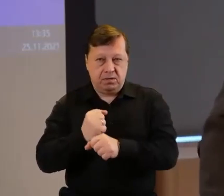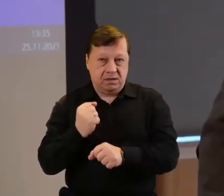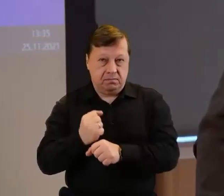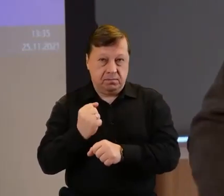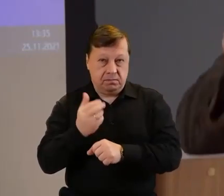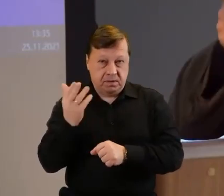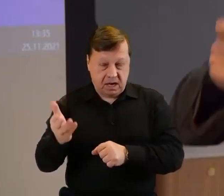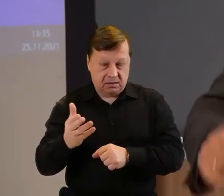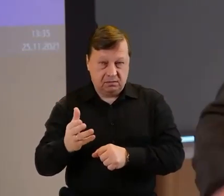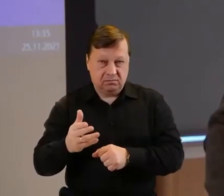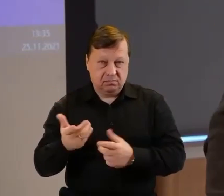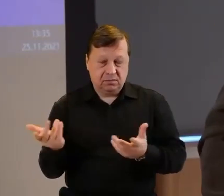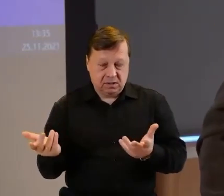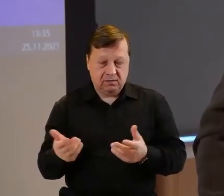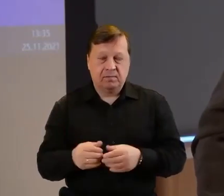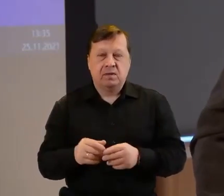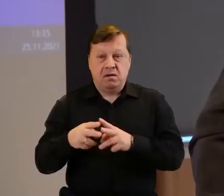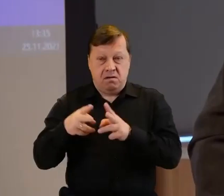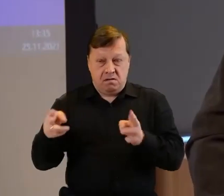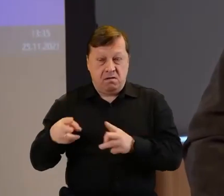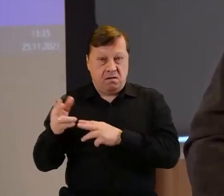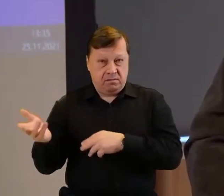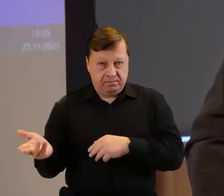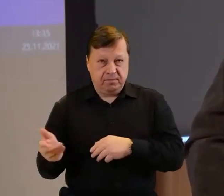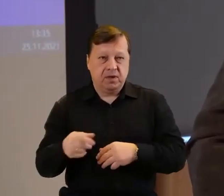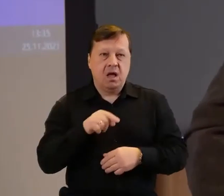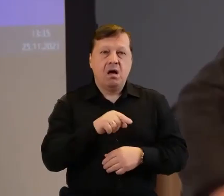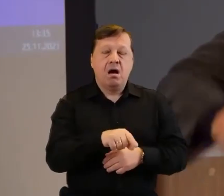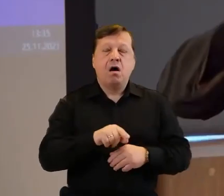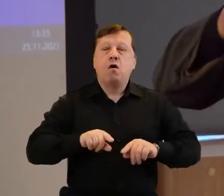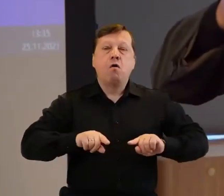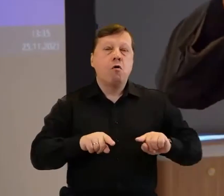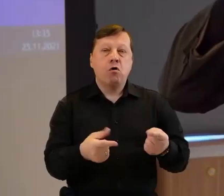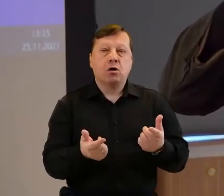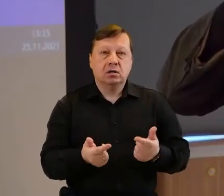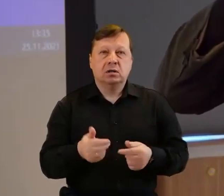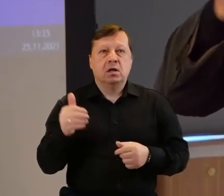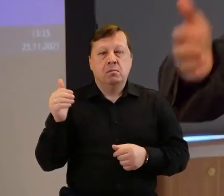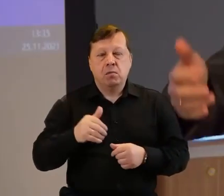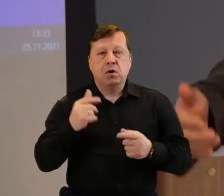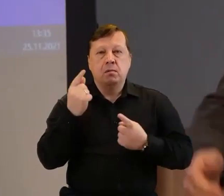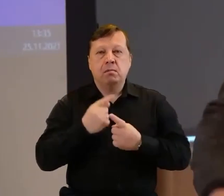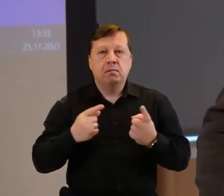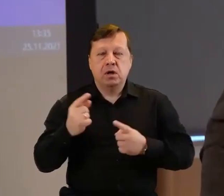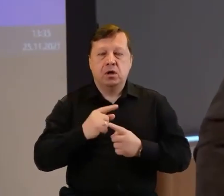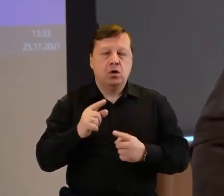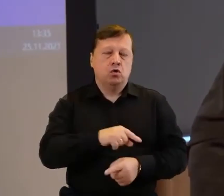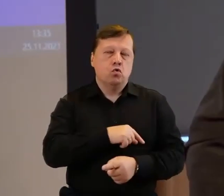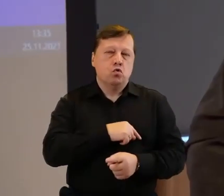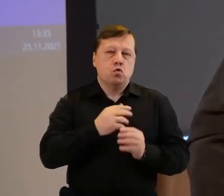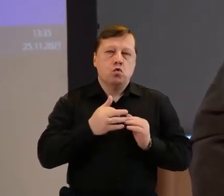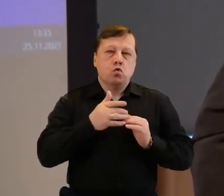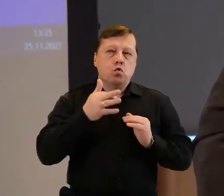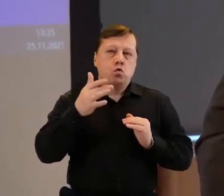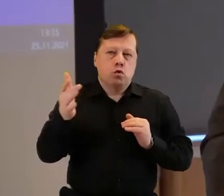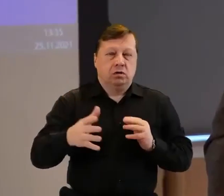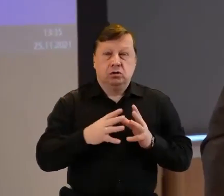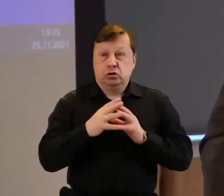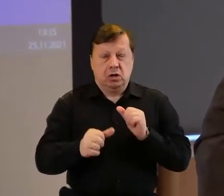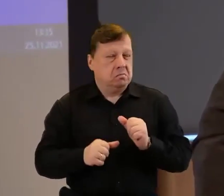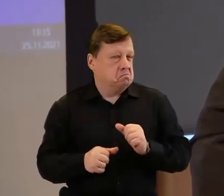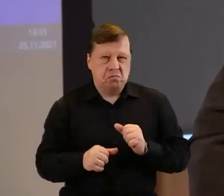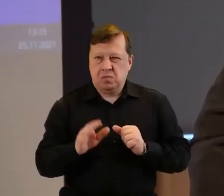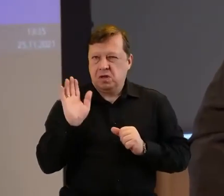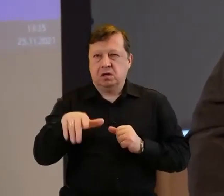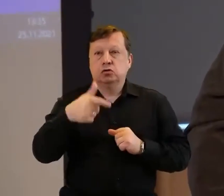właśnie w takiej perspektywie. Organizacje mogą myśleć w kategoriach długofalowych. Nie 10 lat,